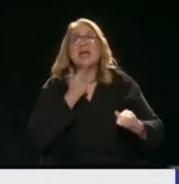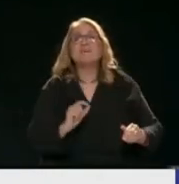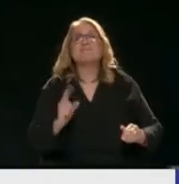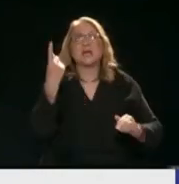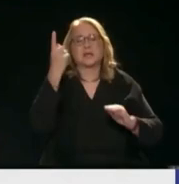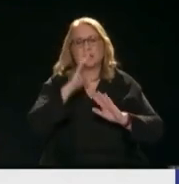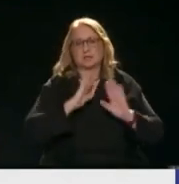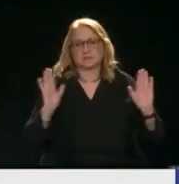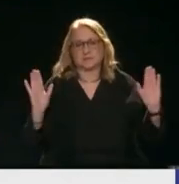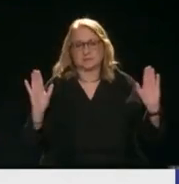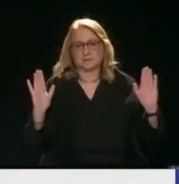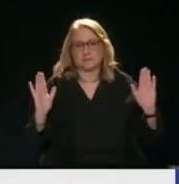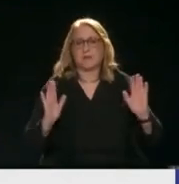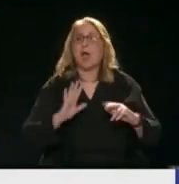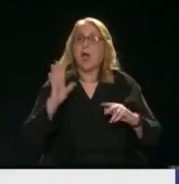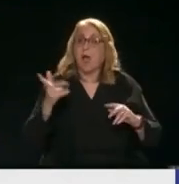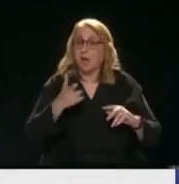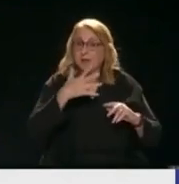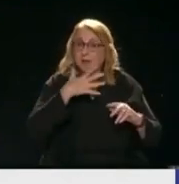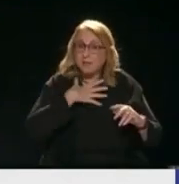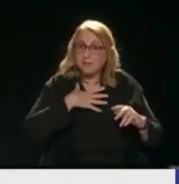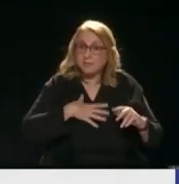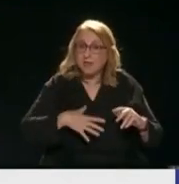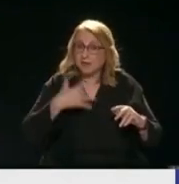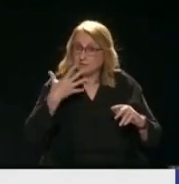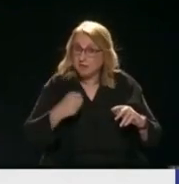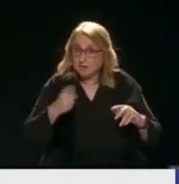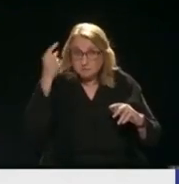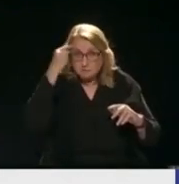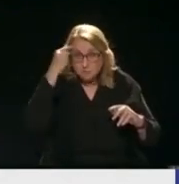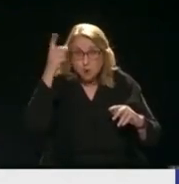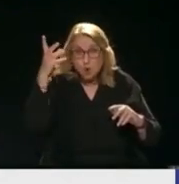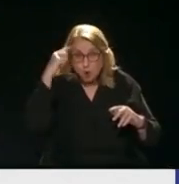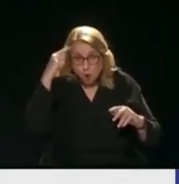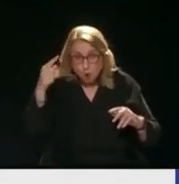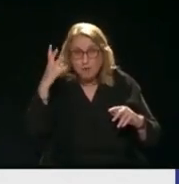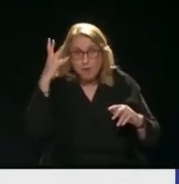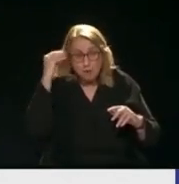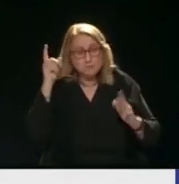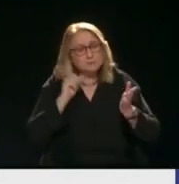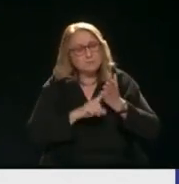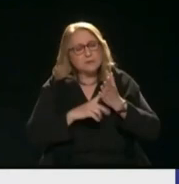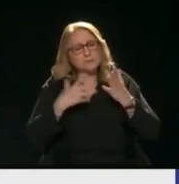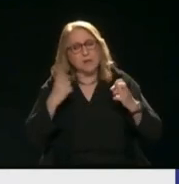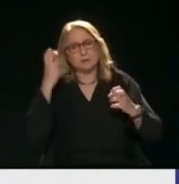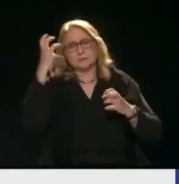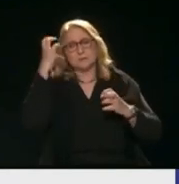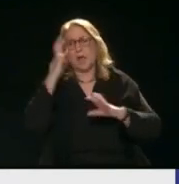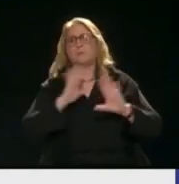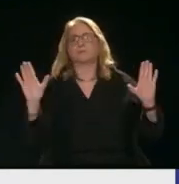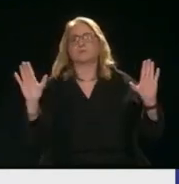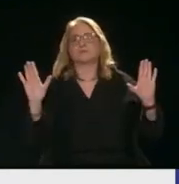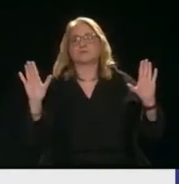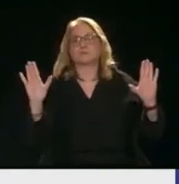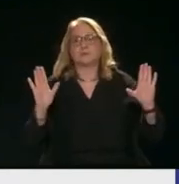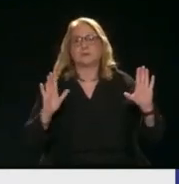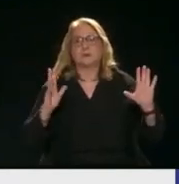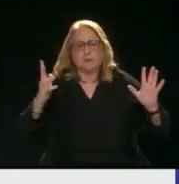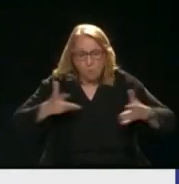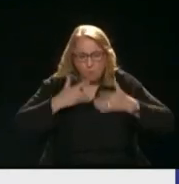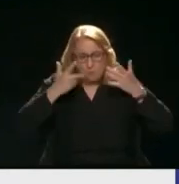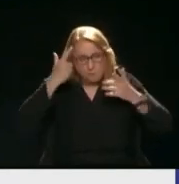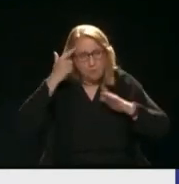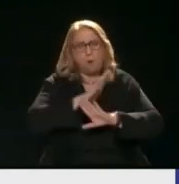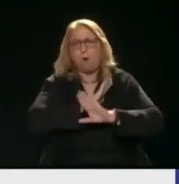Όχι Για να έχεις γνώμη και άποψη Πρέπει να τις γνώσεις Έχεις γνώση Με άποψη σου Για να γυρίσουμε λίγο στο προηγούμενο θέμα Δεν το